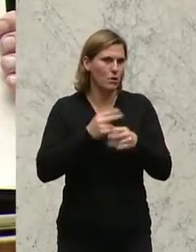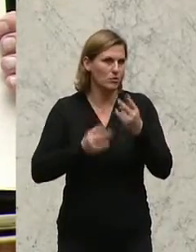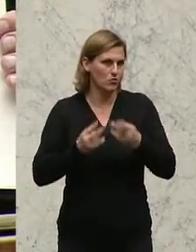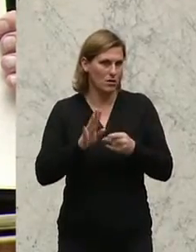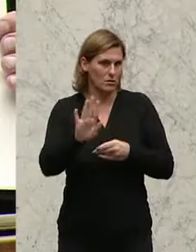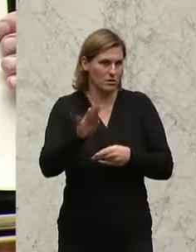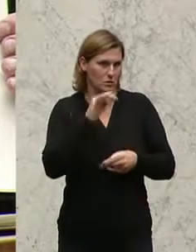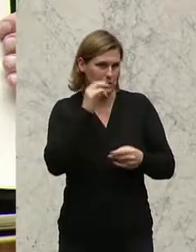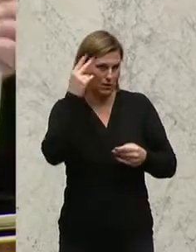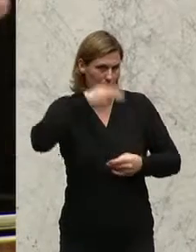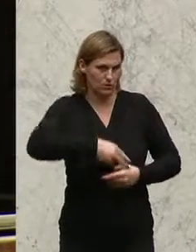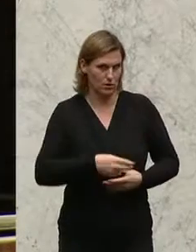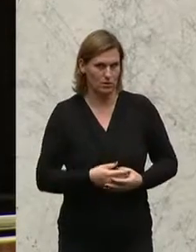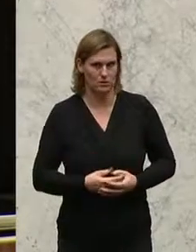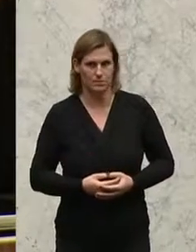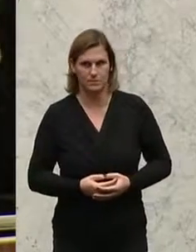werden.